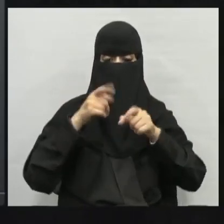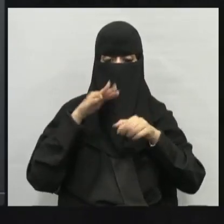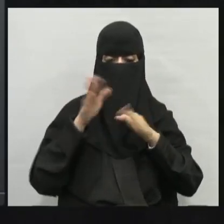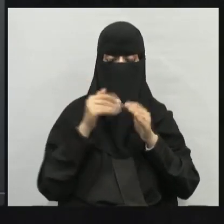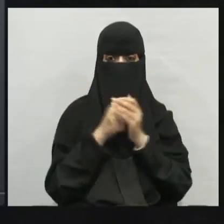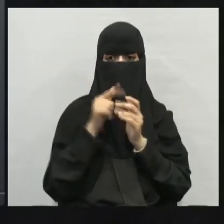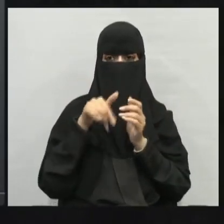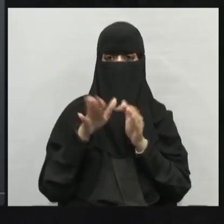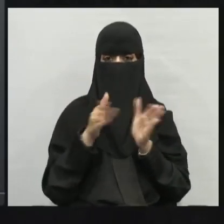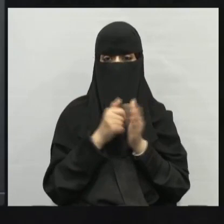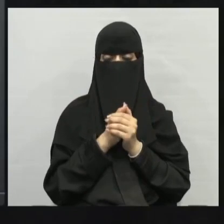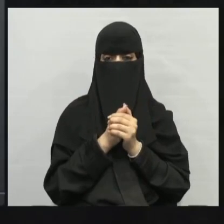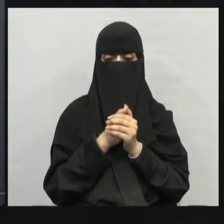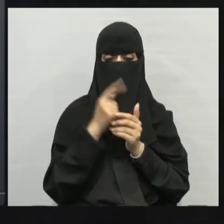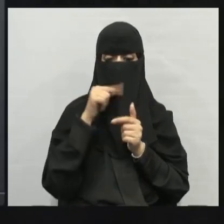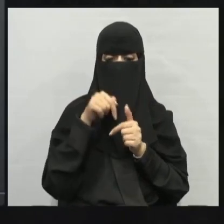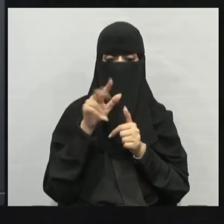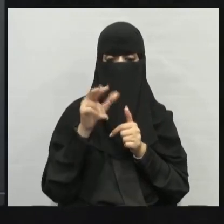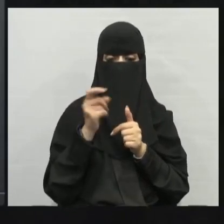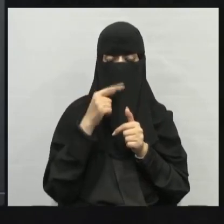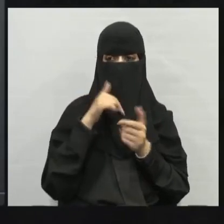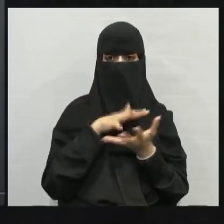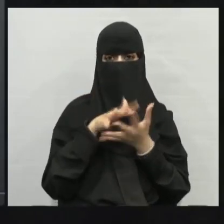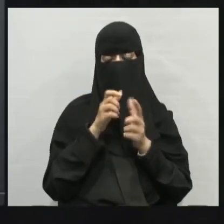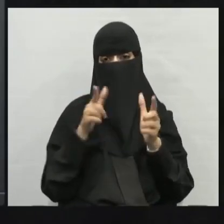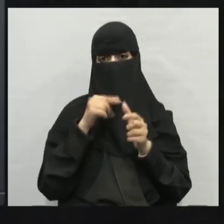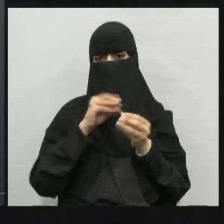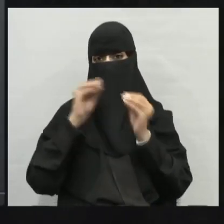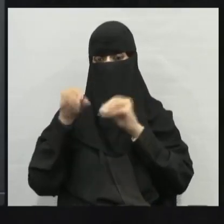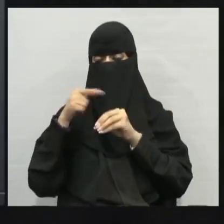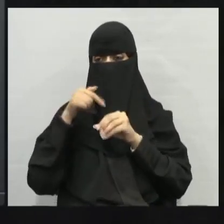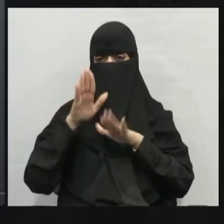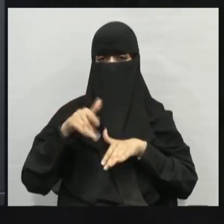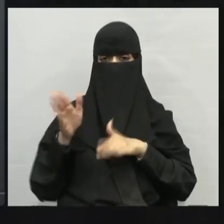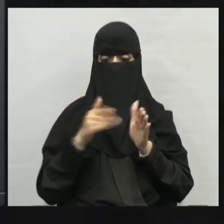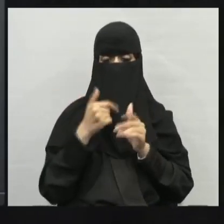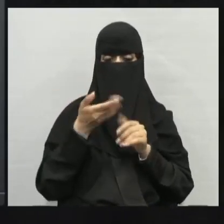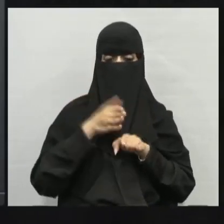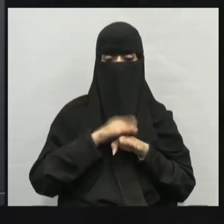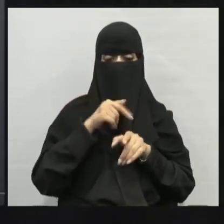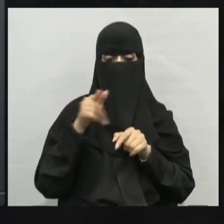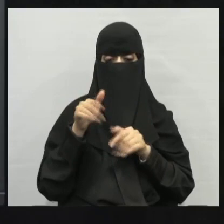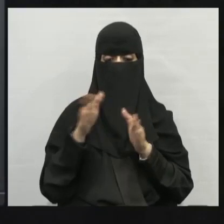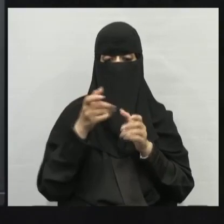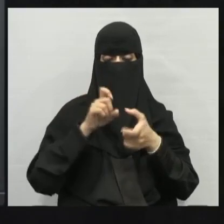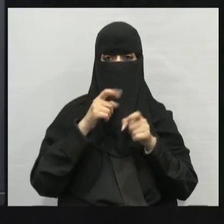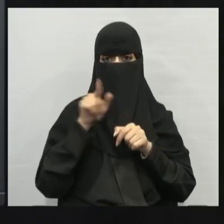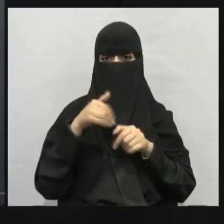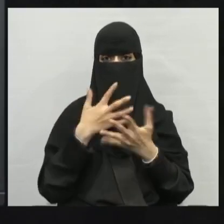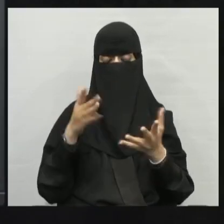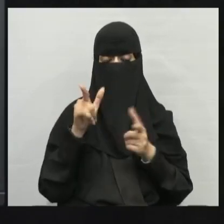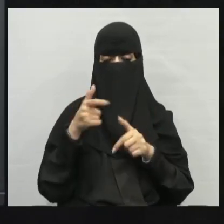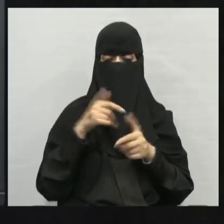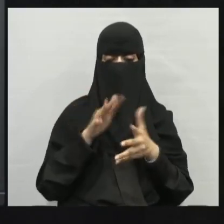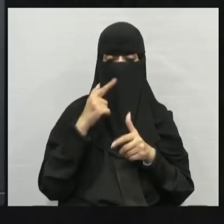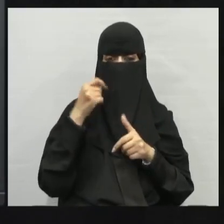عملياتها الحيوية النفايات الخطيرة هي الفضلات التي تحتوي على مواد كيميائية خطيرة أو